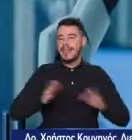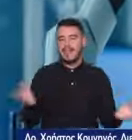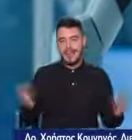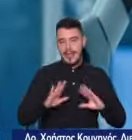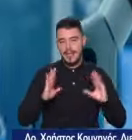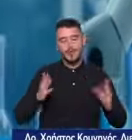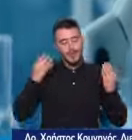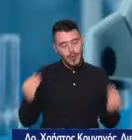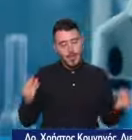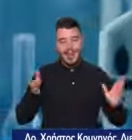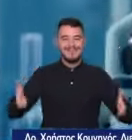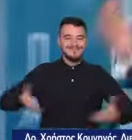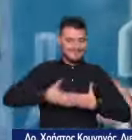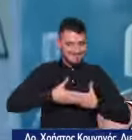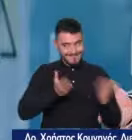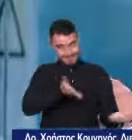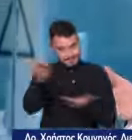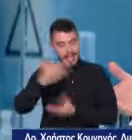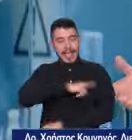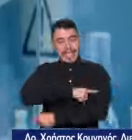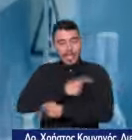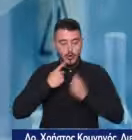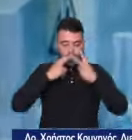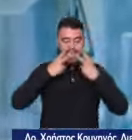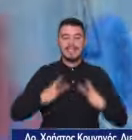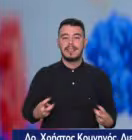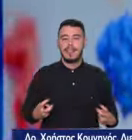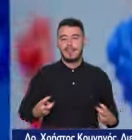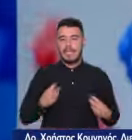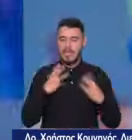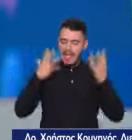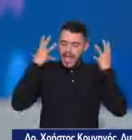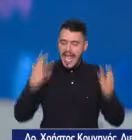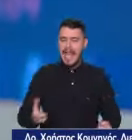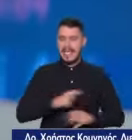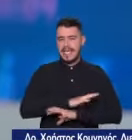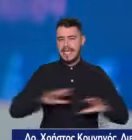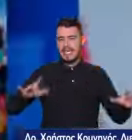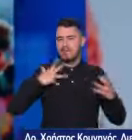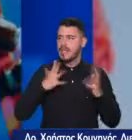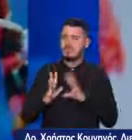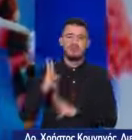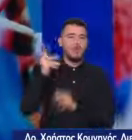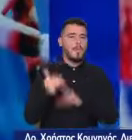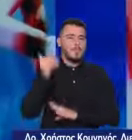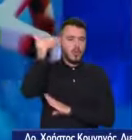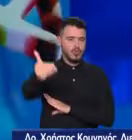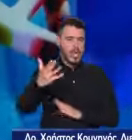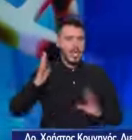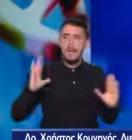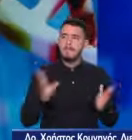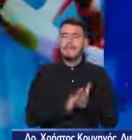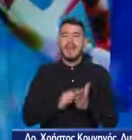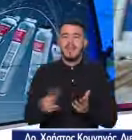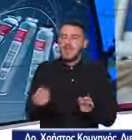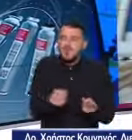Πηγαίντε στον γιατρό σας. Γιατί πια οι τεχνικές είναι τόσο εξελιγμένες είναι τόσο αποτελεσματικές που το μεγαλύτερο και χειρότερο